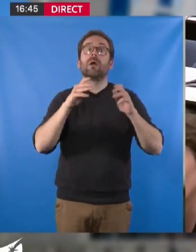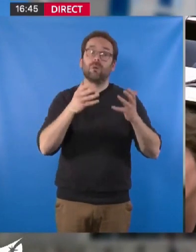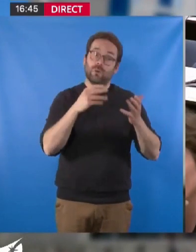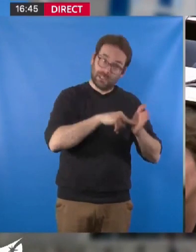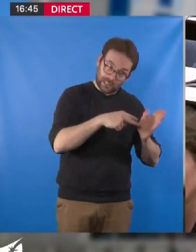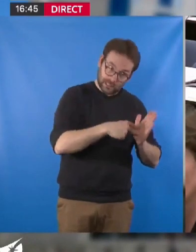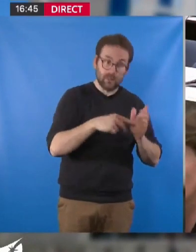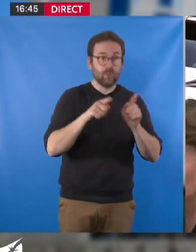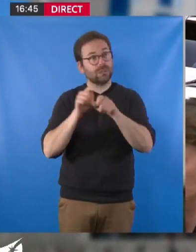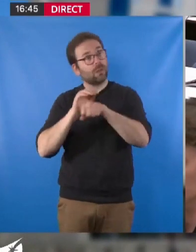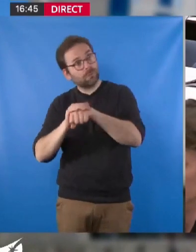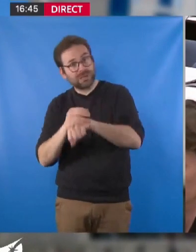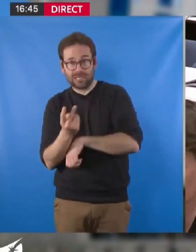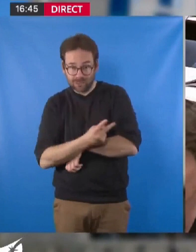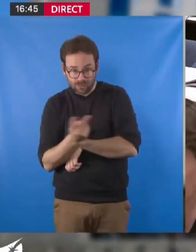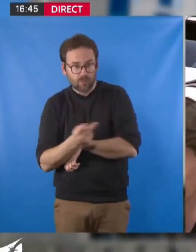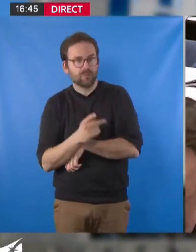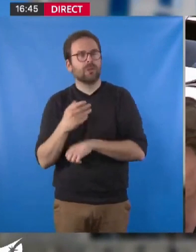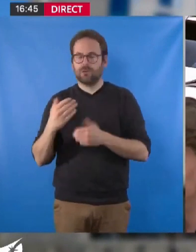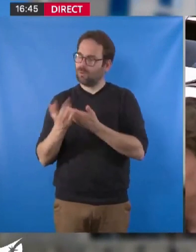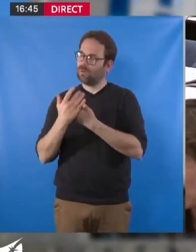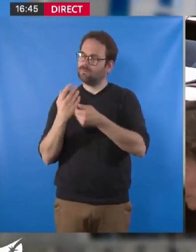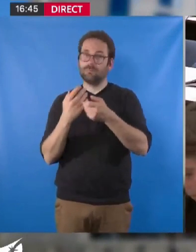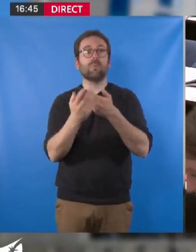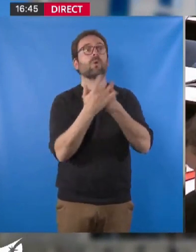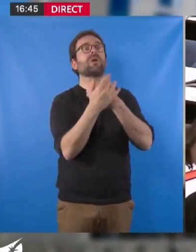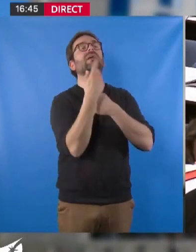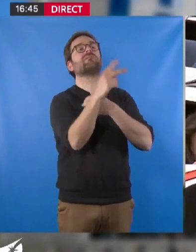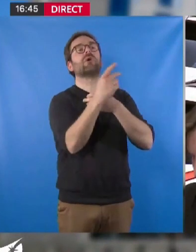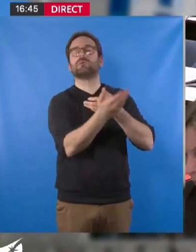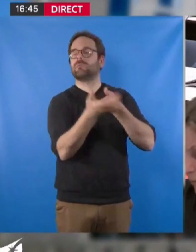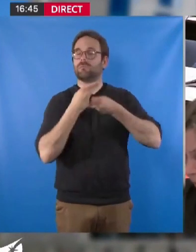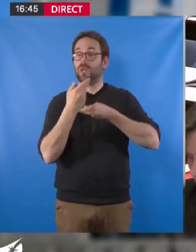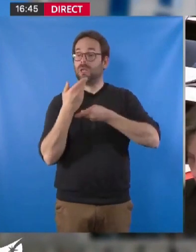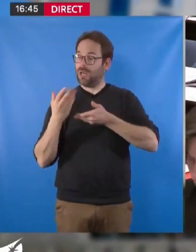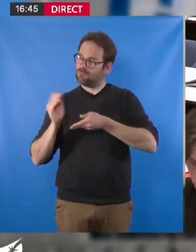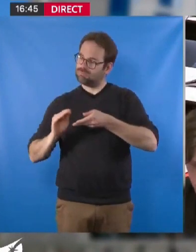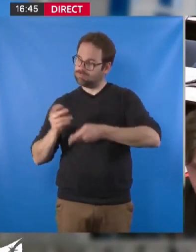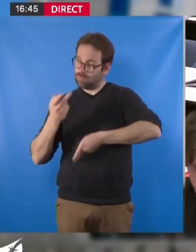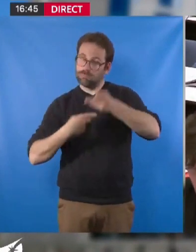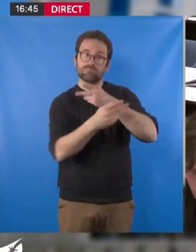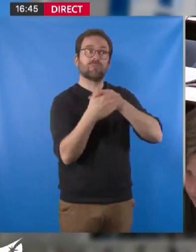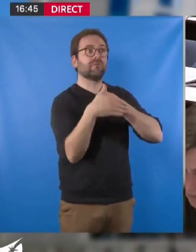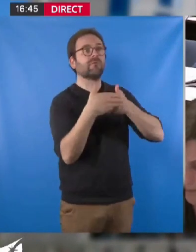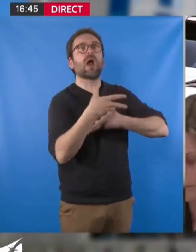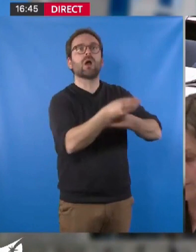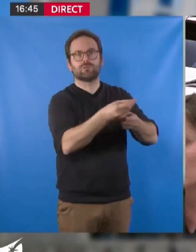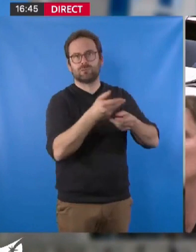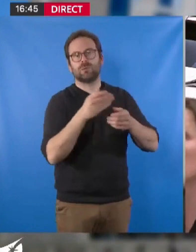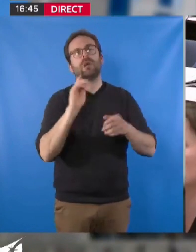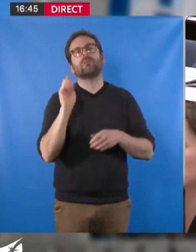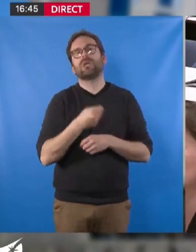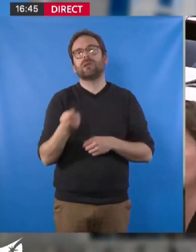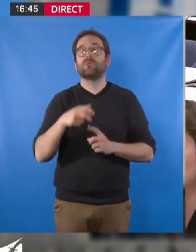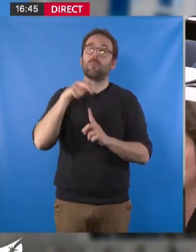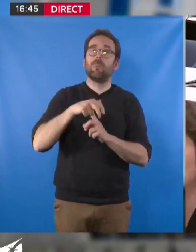technique et politique. Donc, ce courrier, cette réponse à votre courrier, devrait vous parvenir incessamment sous peu. Et évidemment, nous nous tenons dans le cadre de